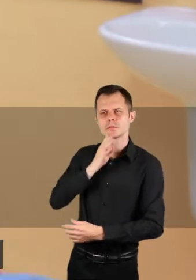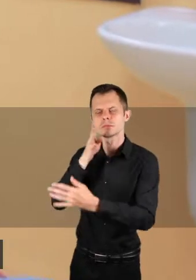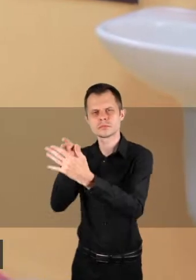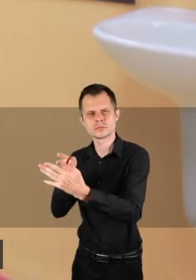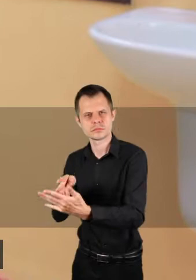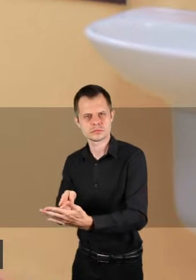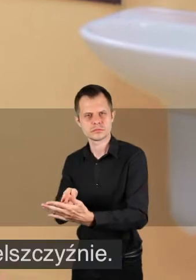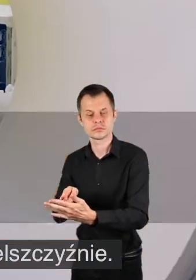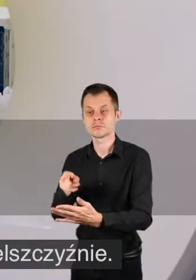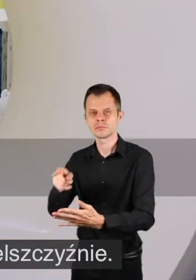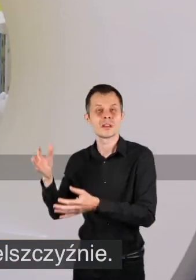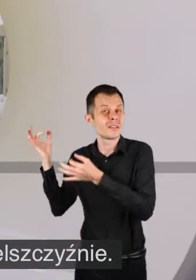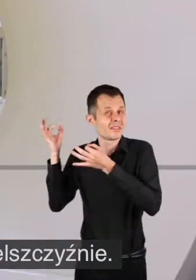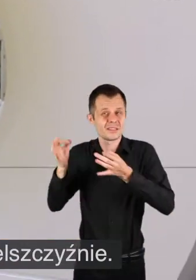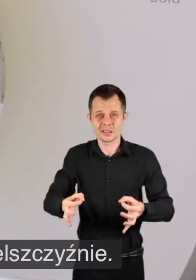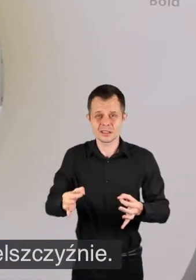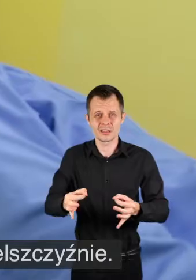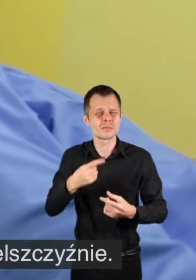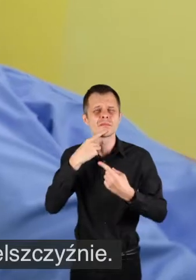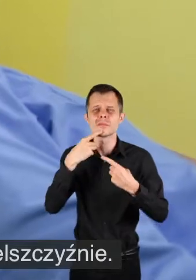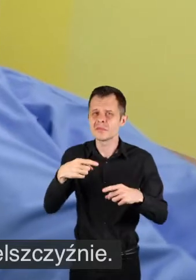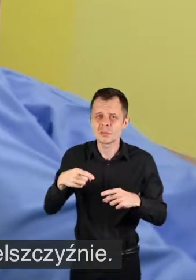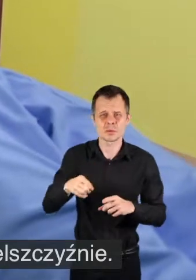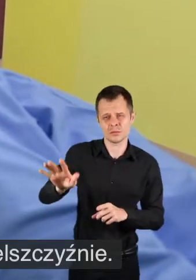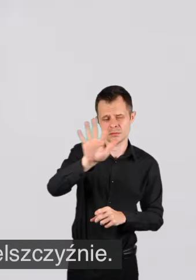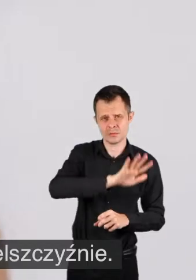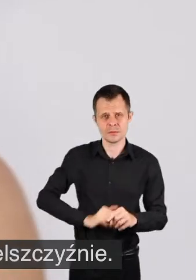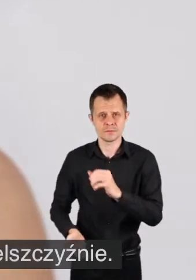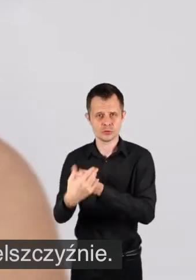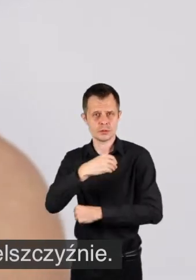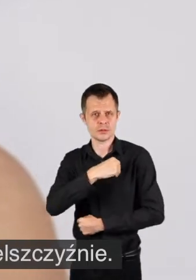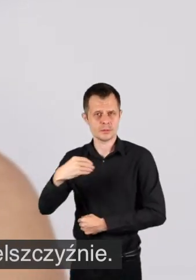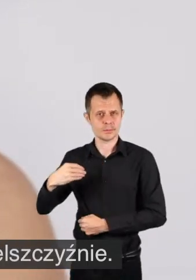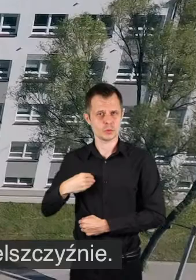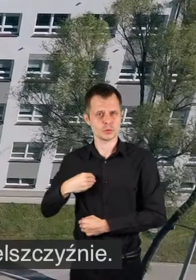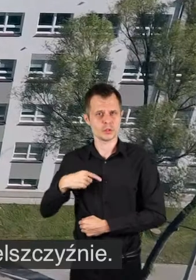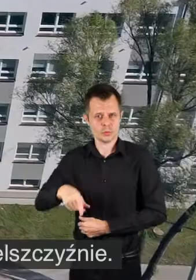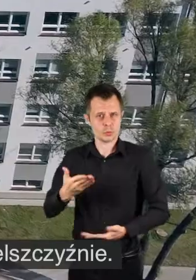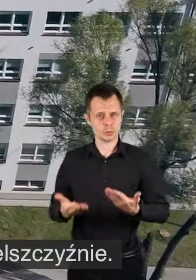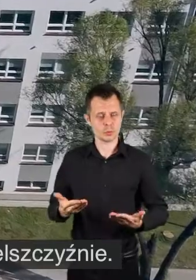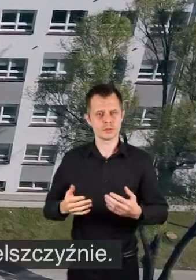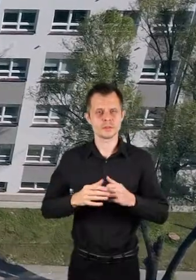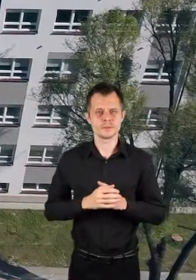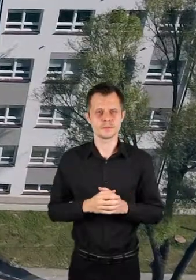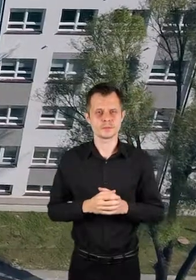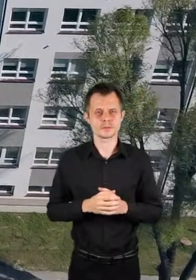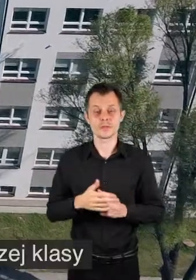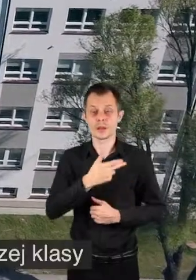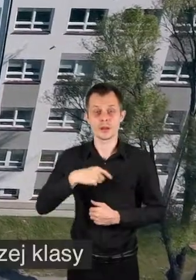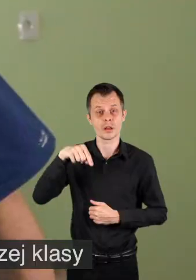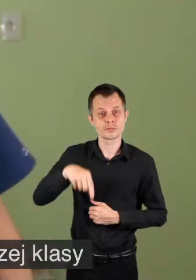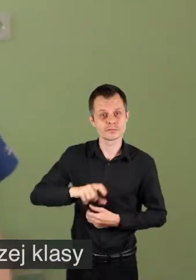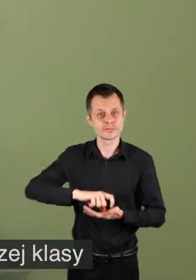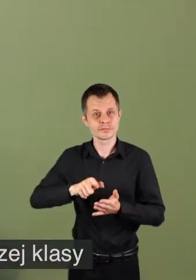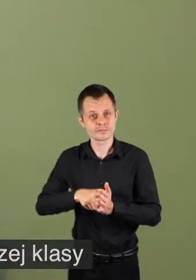radioizotopową, która do chwili obecnej nie była dostępna w tej części Polski na Lubelszczyźnie. W